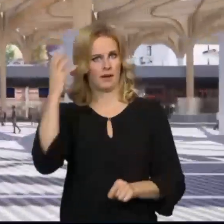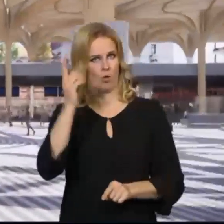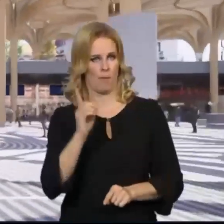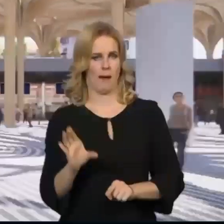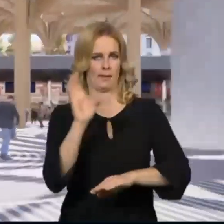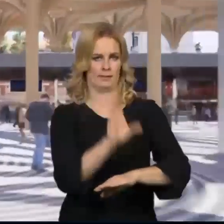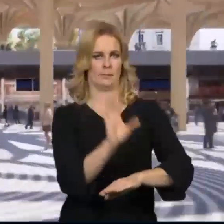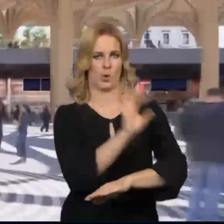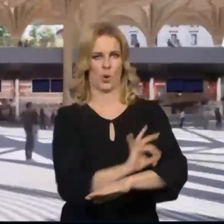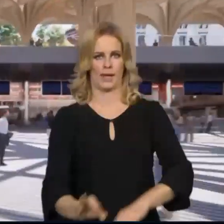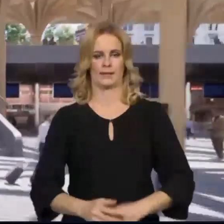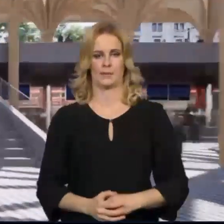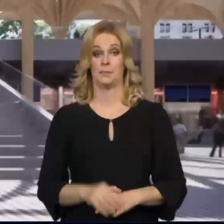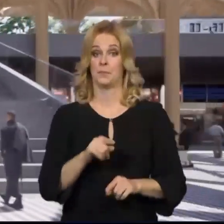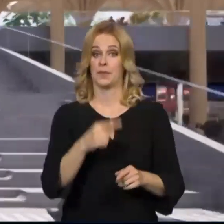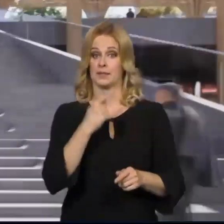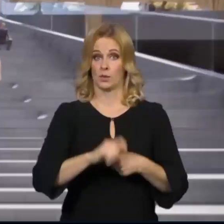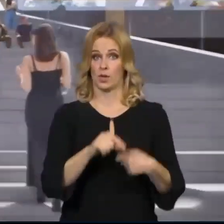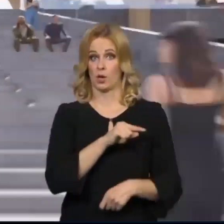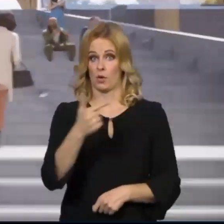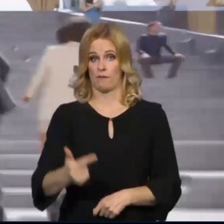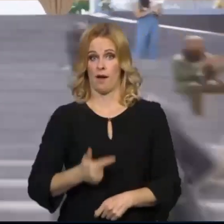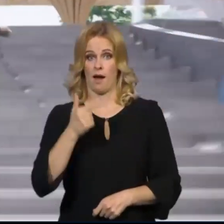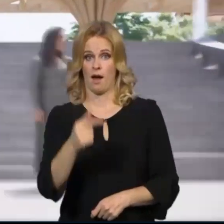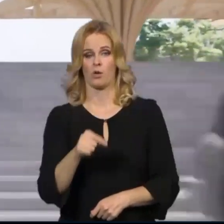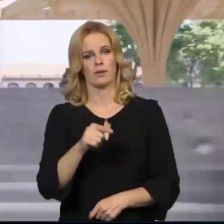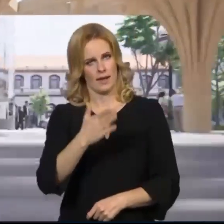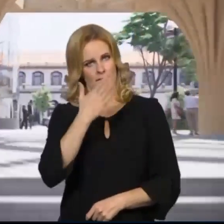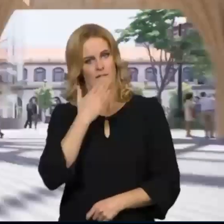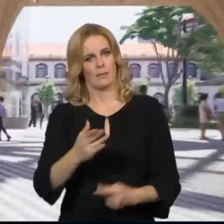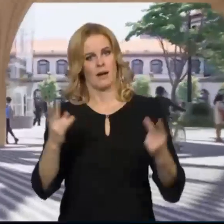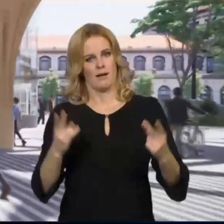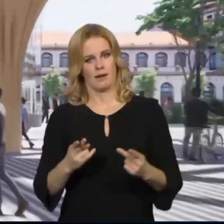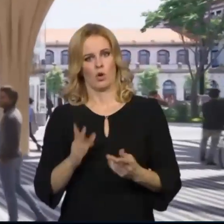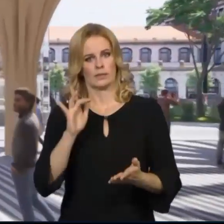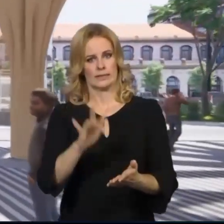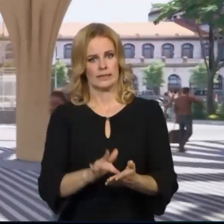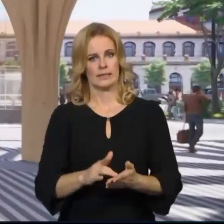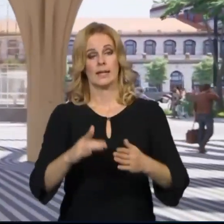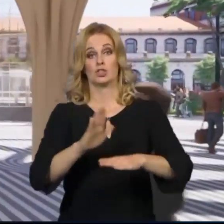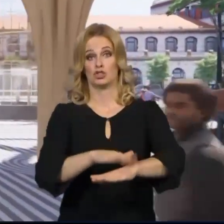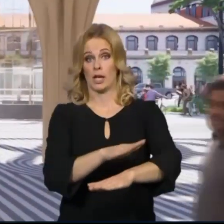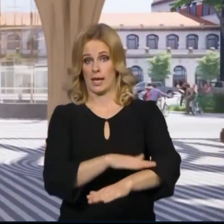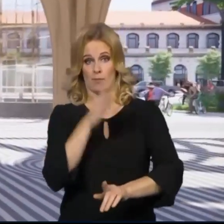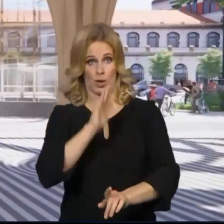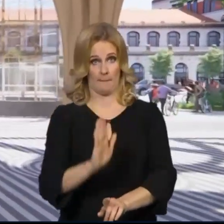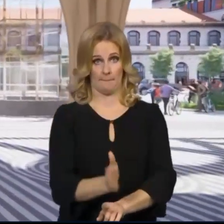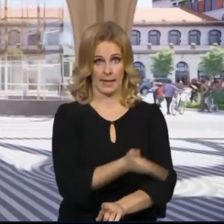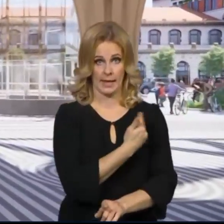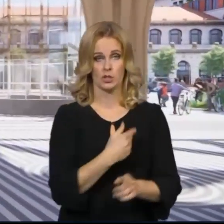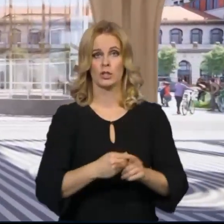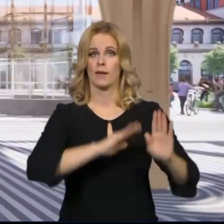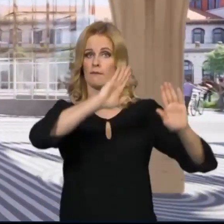měl do osmi let vypadat příchod k hlavnímu vlakovému nádraží. Z té budovy bude odstraněna ta střecha a přední